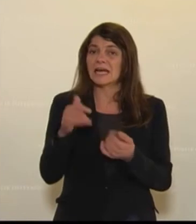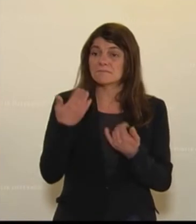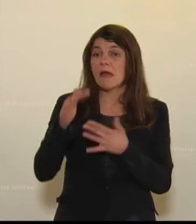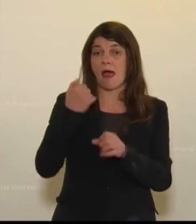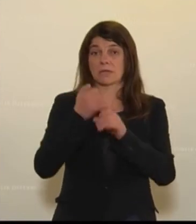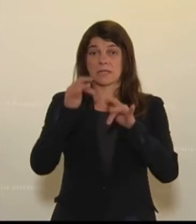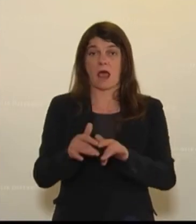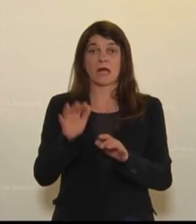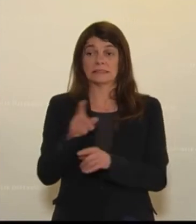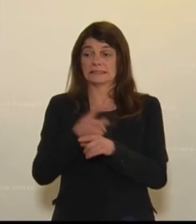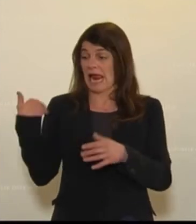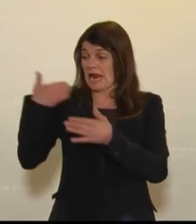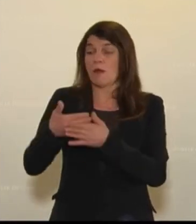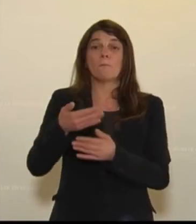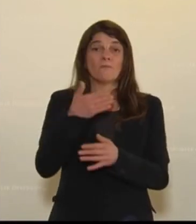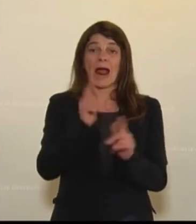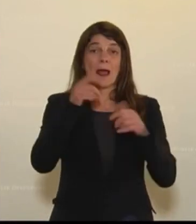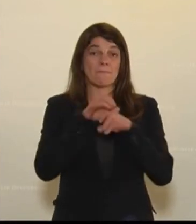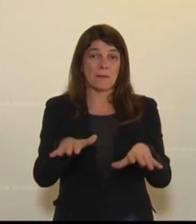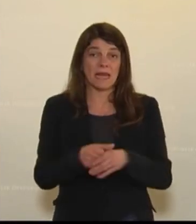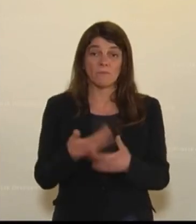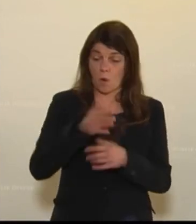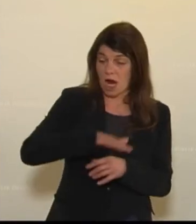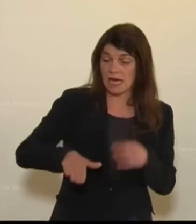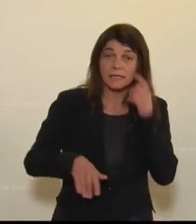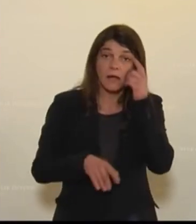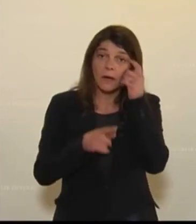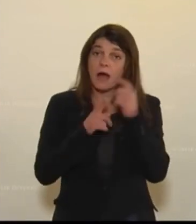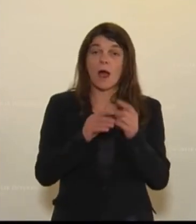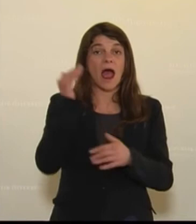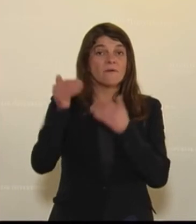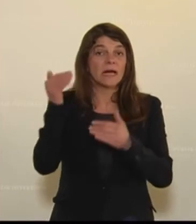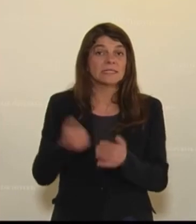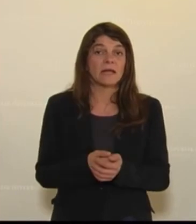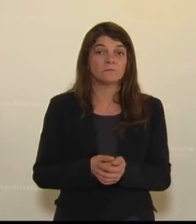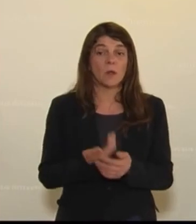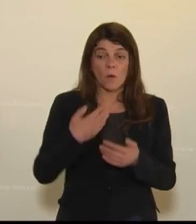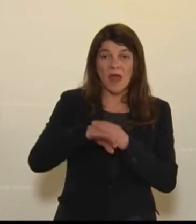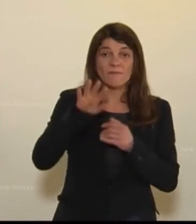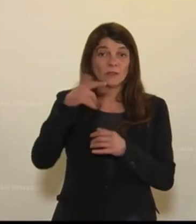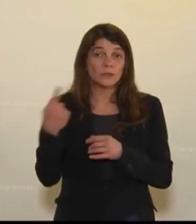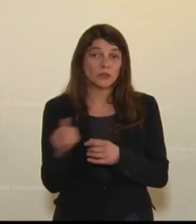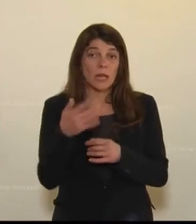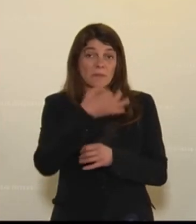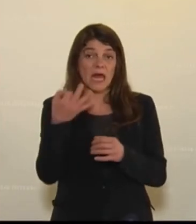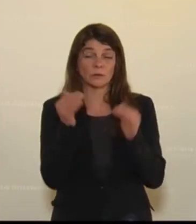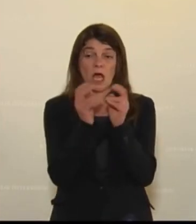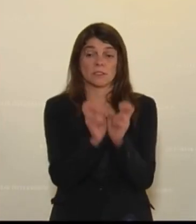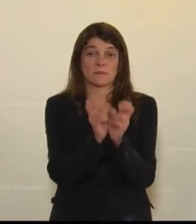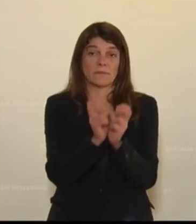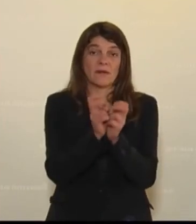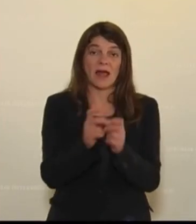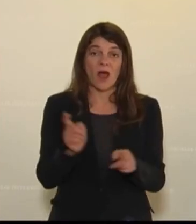Arbeit haben als in einer Zeit ohne Pandemie, wo Kinder und auch Erwachsene mit unter 24 Stunden am Tag zu Hause sind